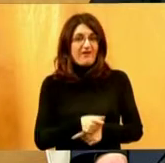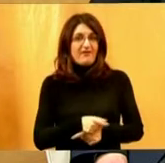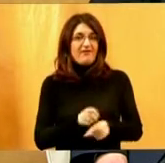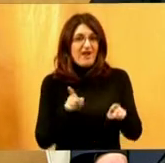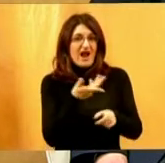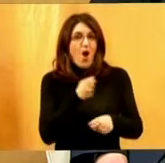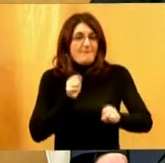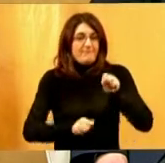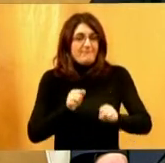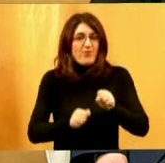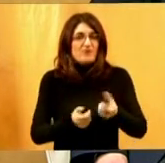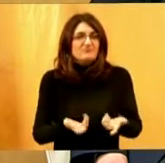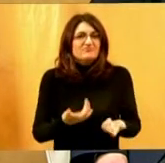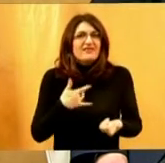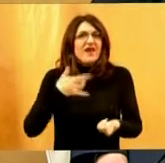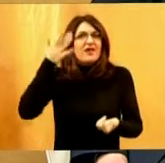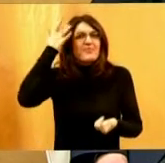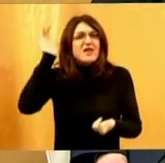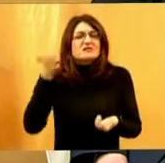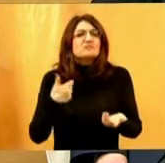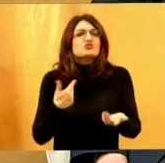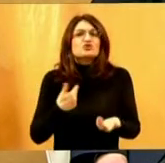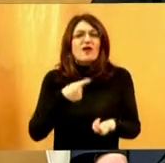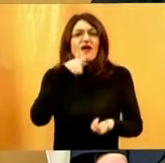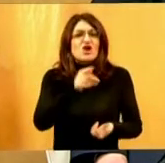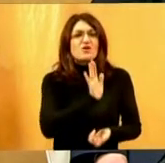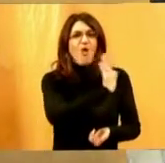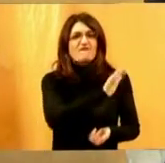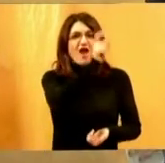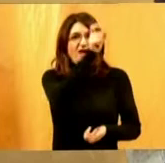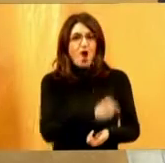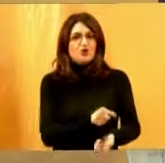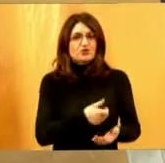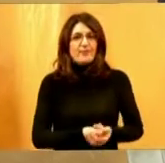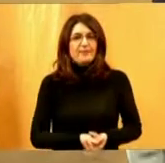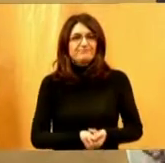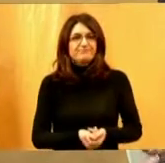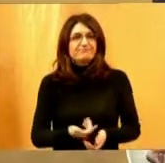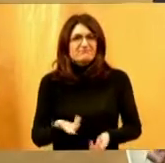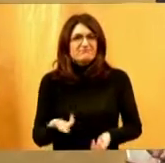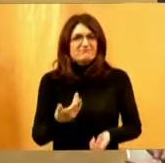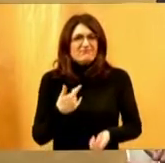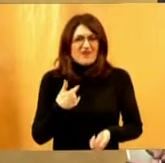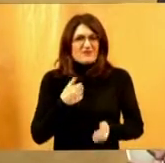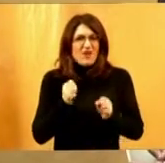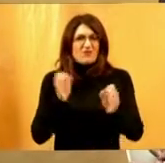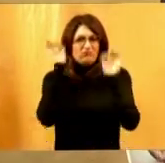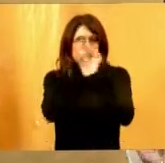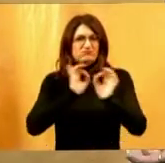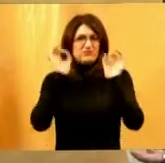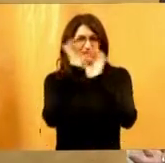ne znam zaista šta bih drugo mogla reći takvoj osobi. Teško. Mene ste jako rastužili